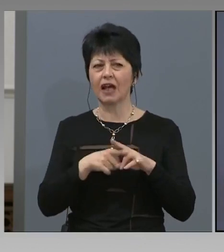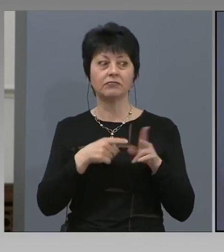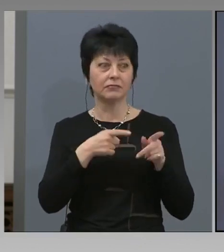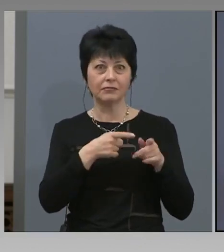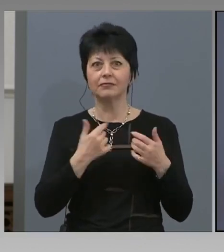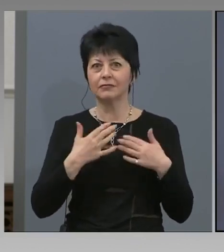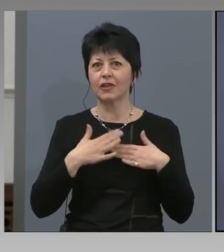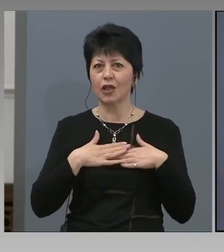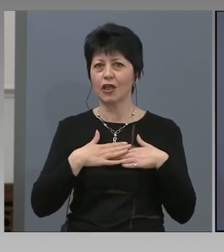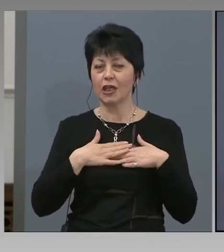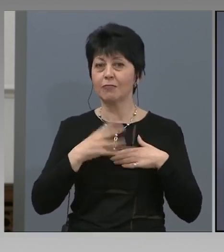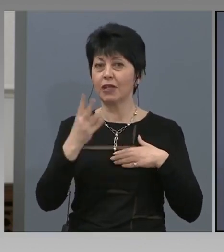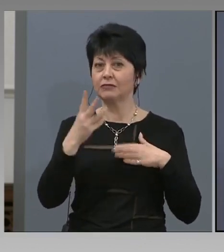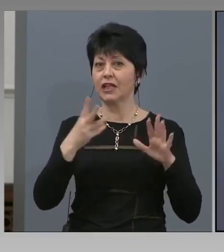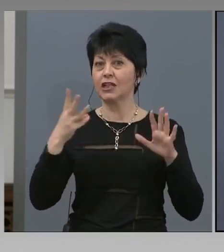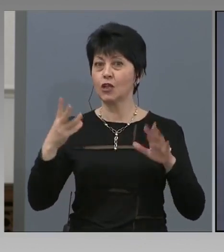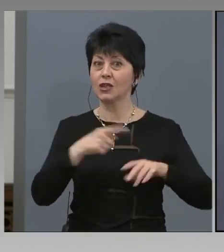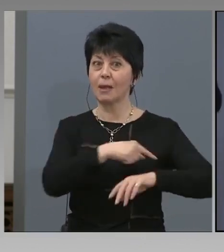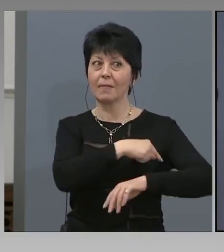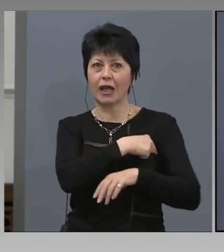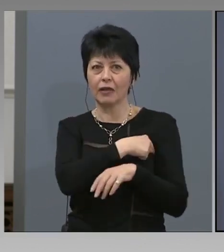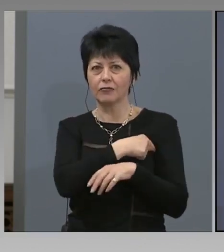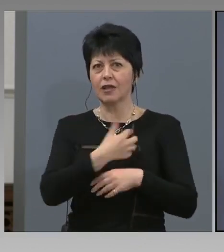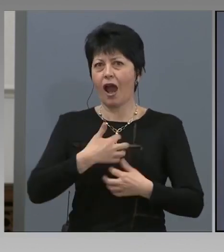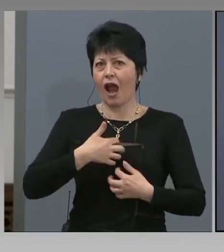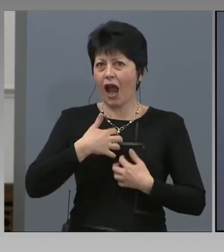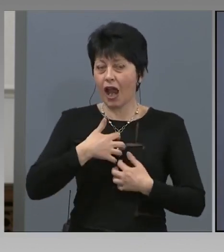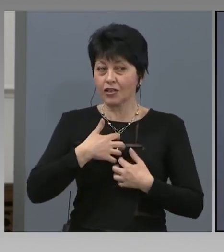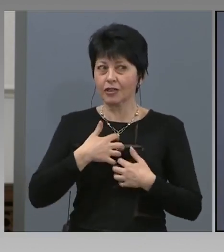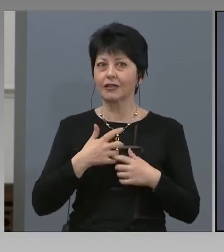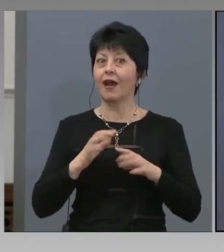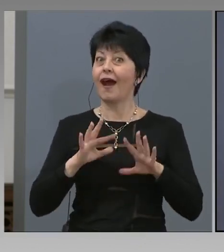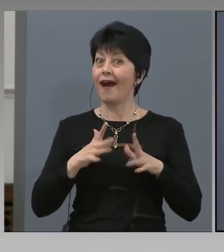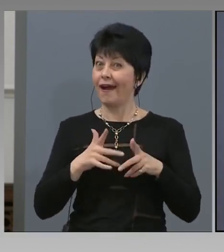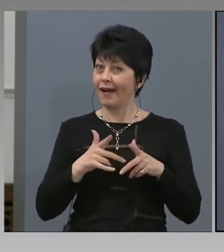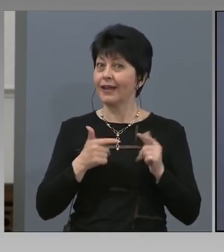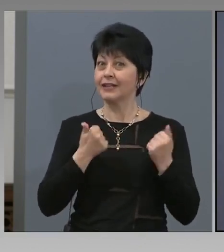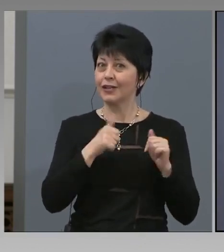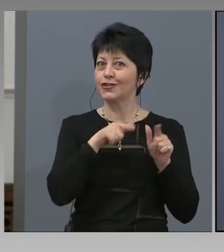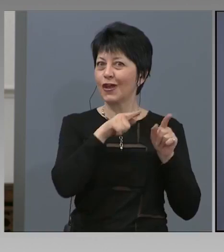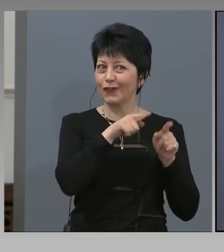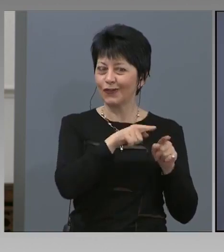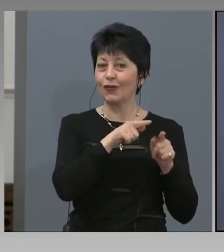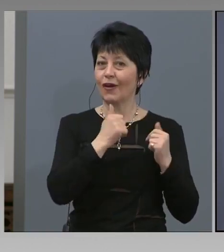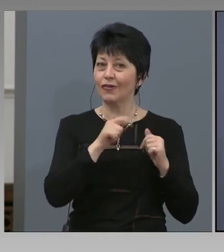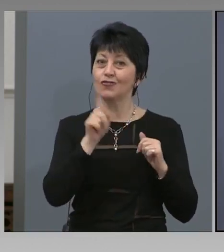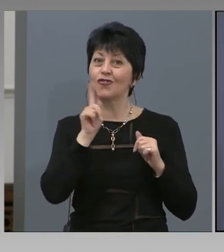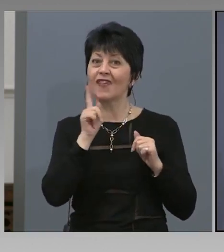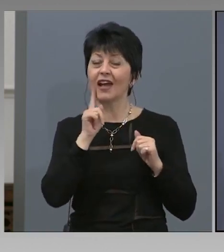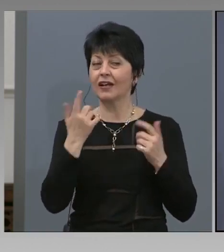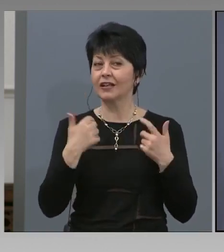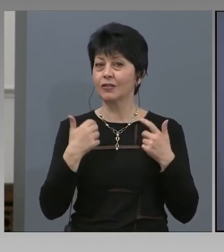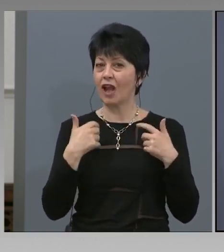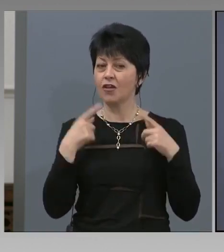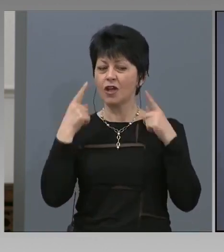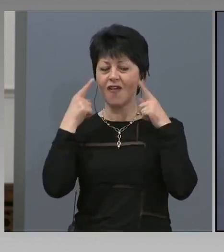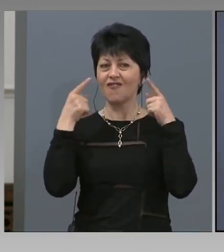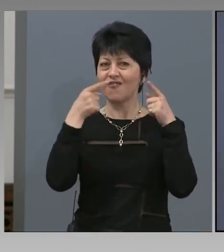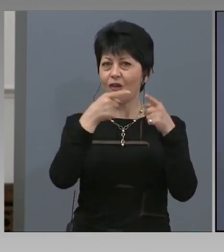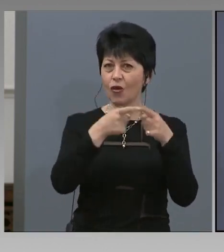градуса температура, суха кашлица. Аха! Значи това е човекът, който е фокус на нашето внимание в следващите дни.